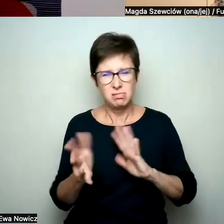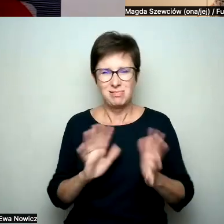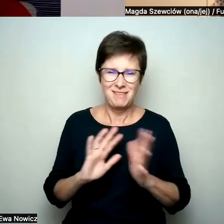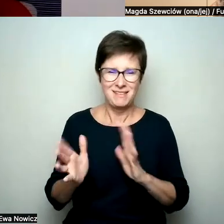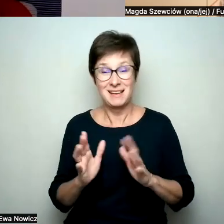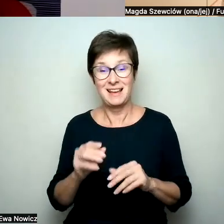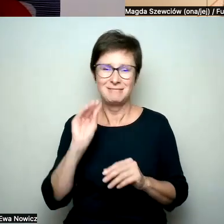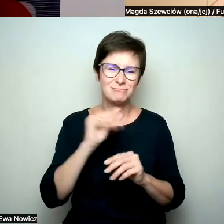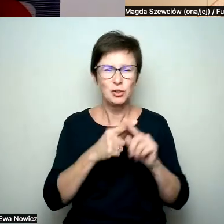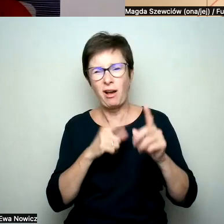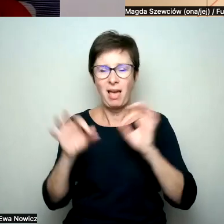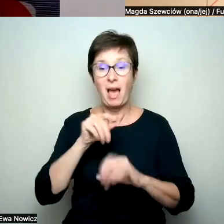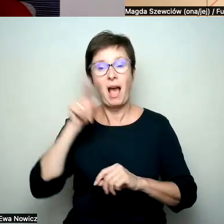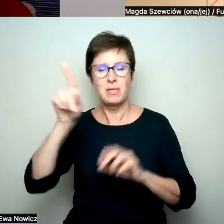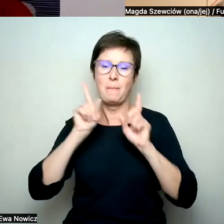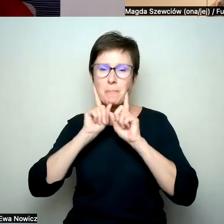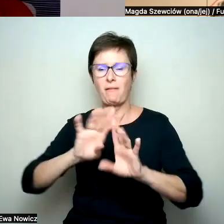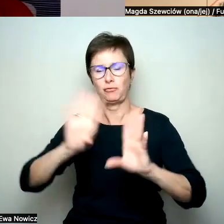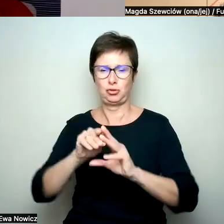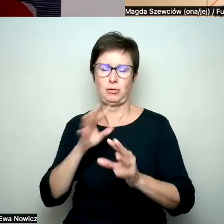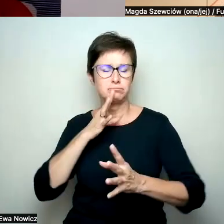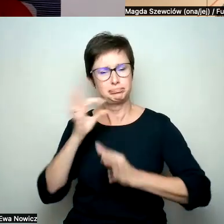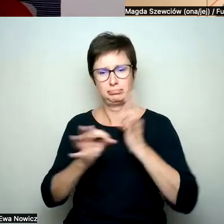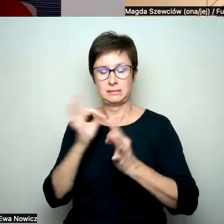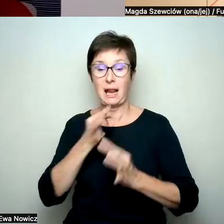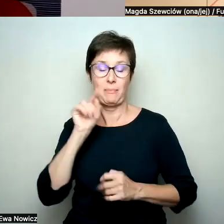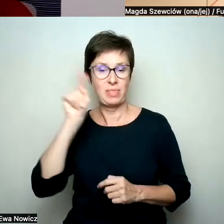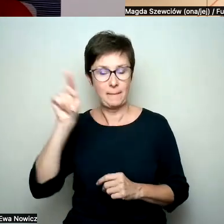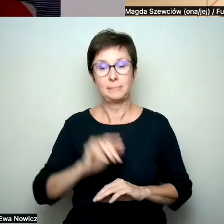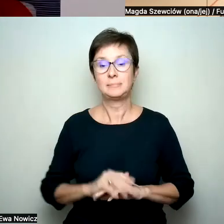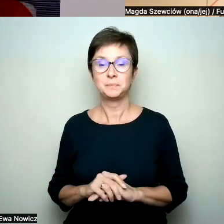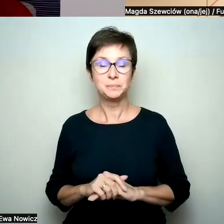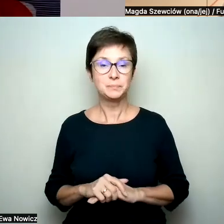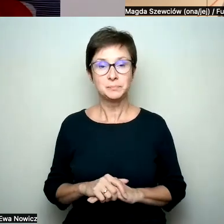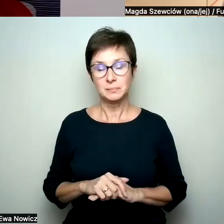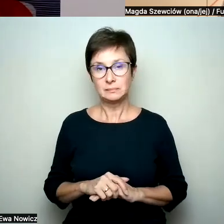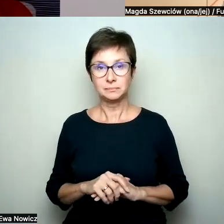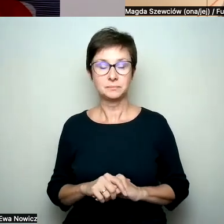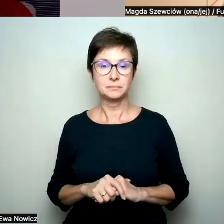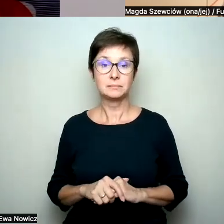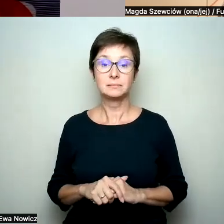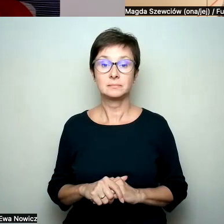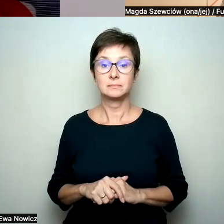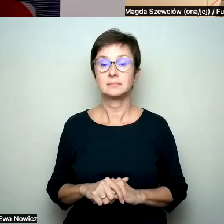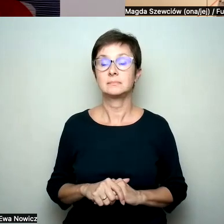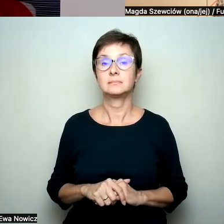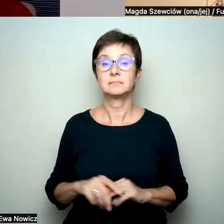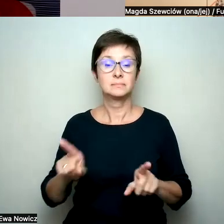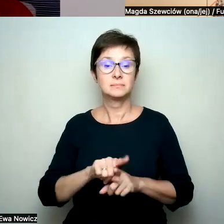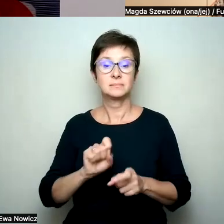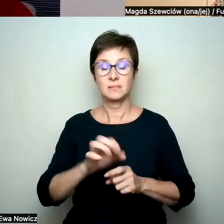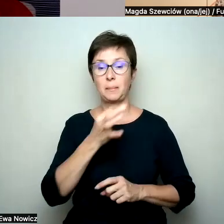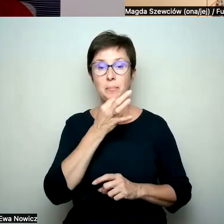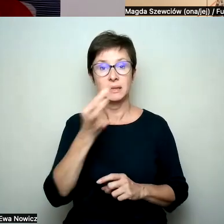Tak, ja też, ja też, więc to tak. I teraz mam takie też pytanie,